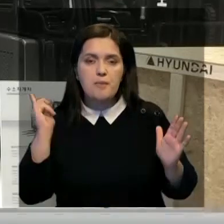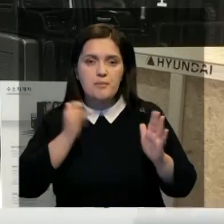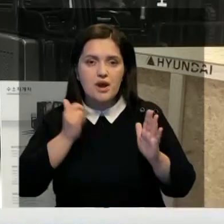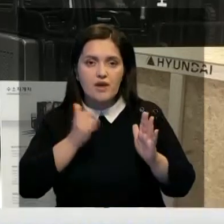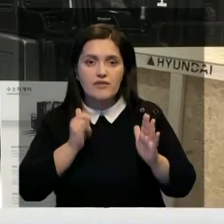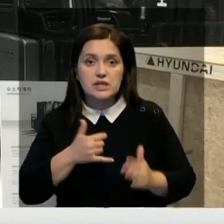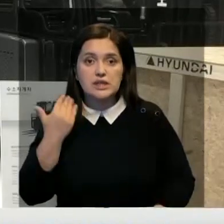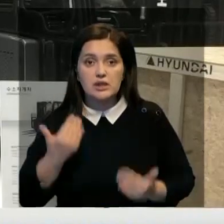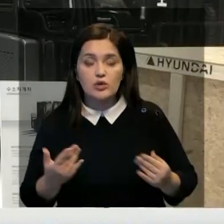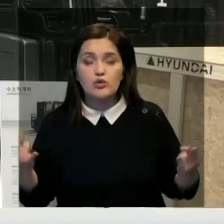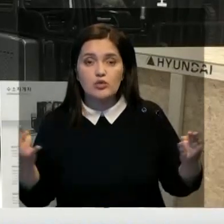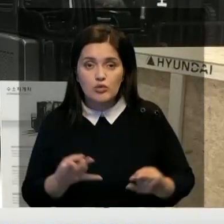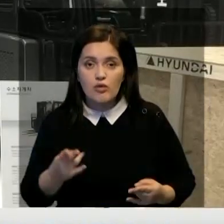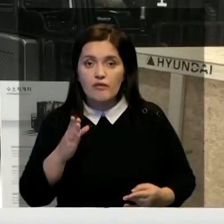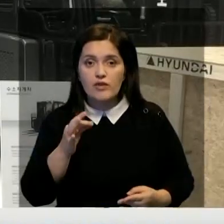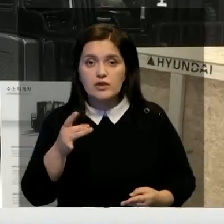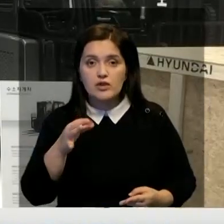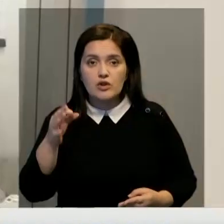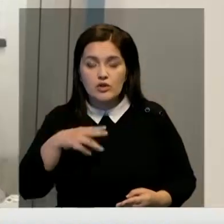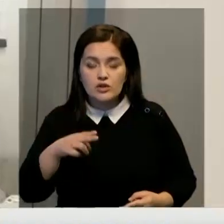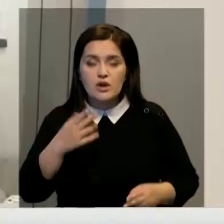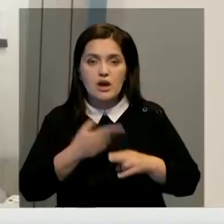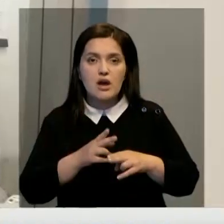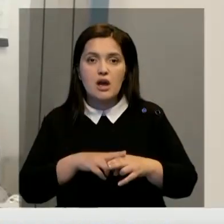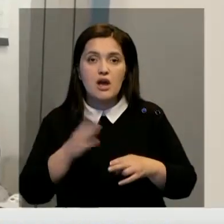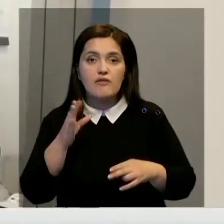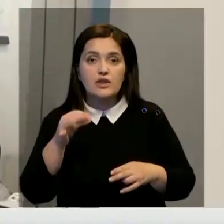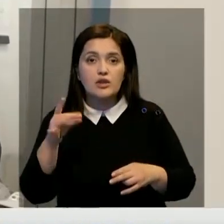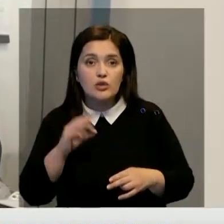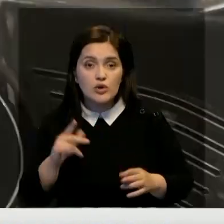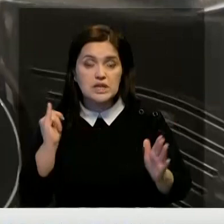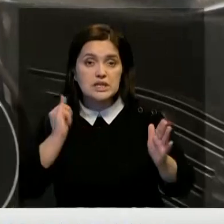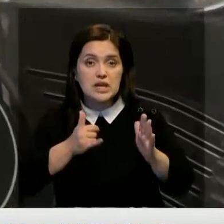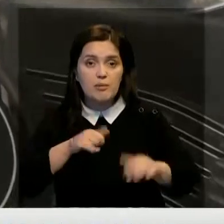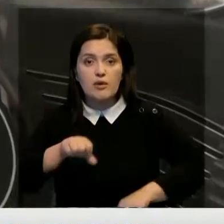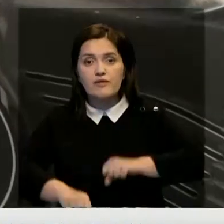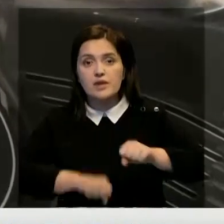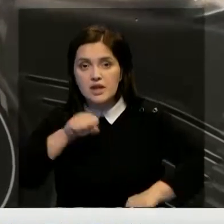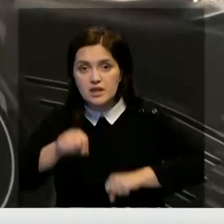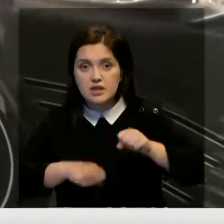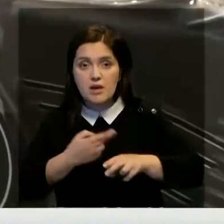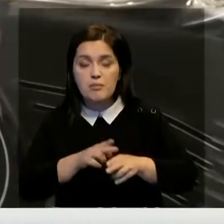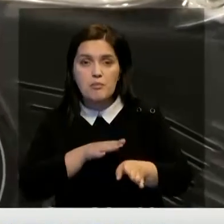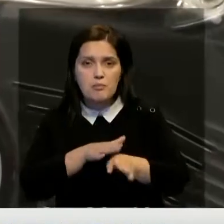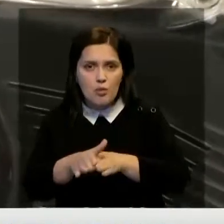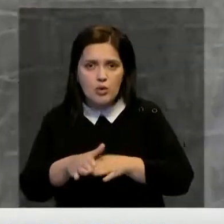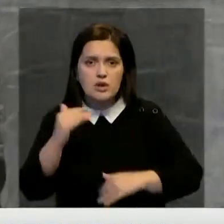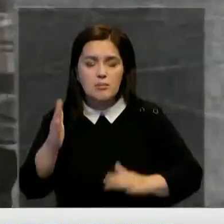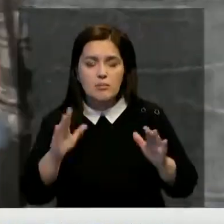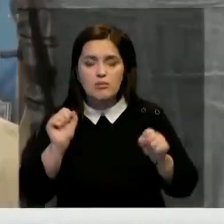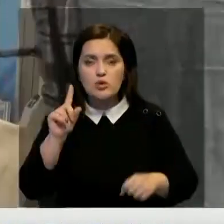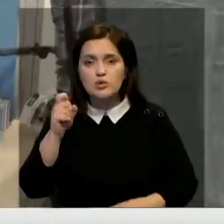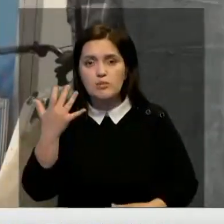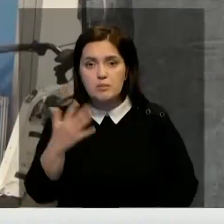При необходимости водородное топливо доставит мобильный заправщик. Водородом заправляют даже велосипеды. При полном баке он может проехать